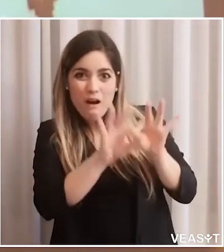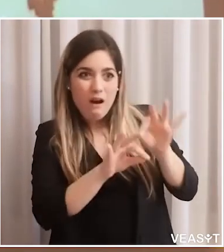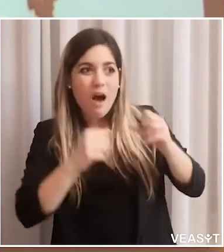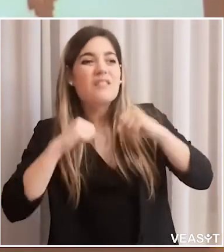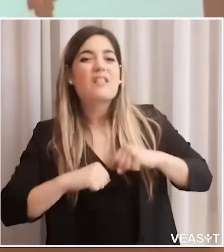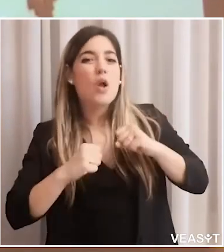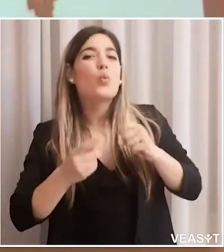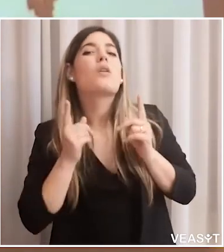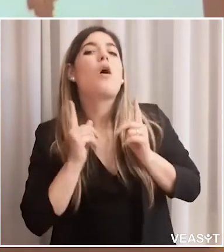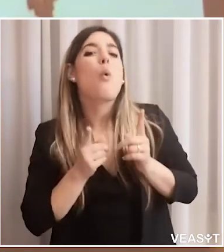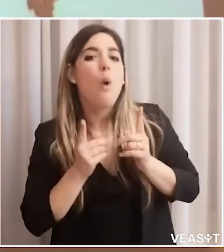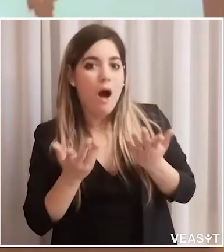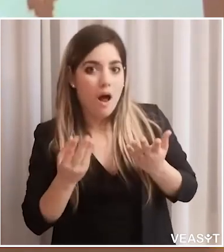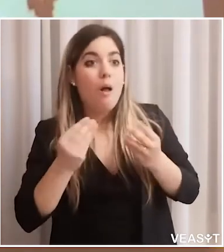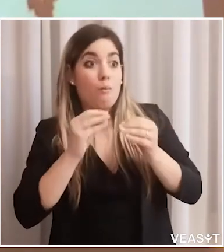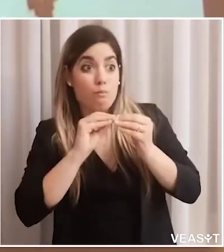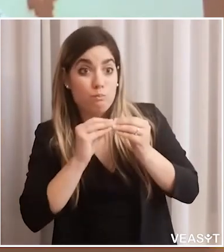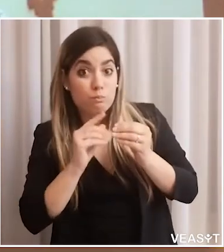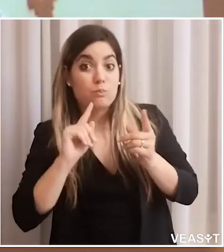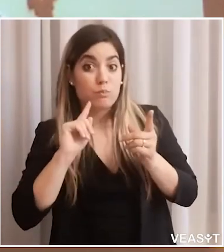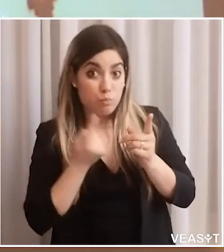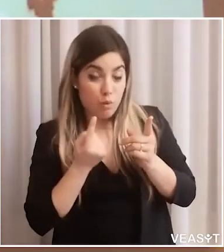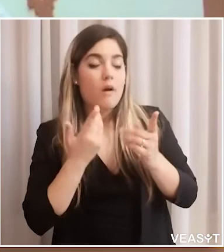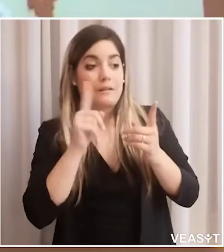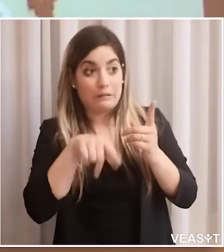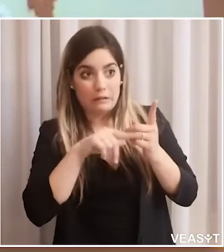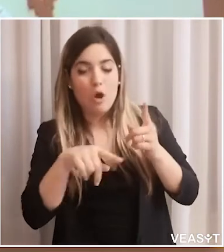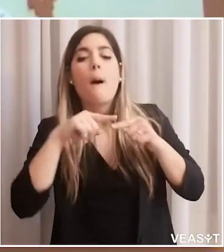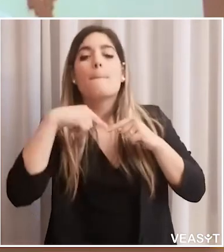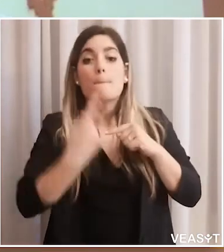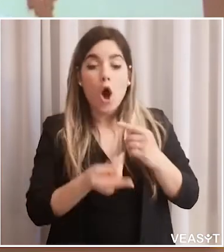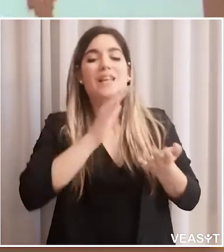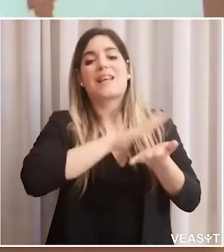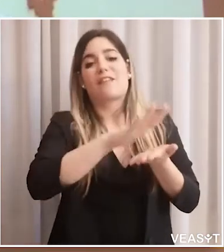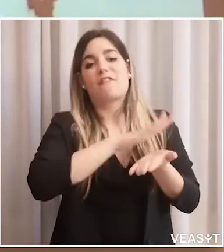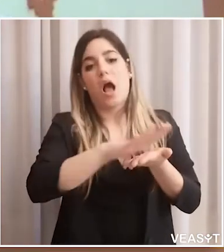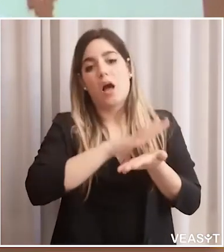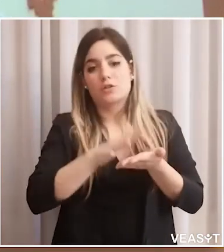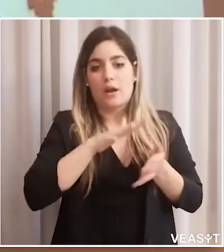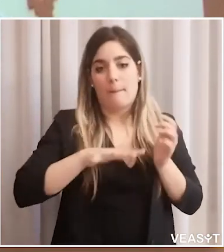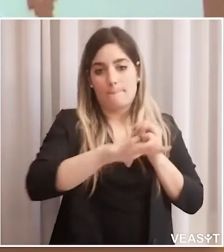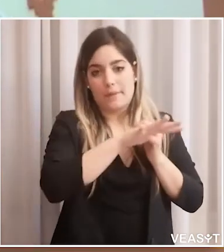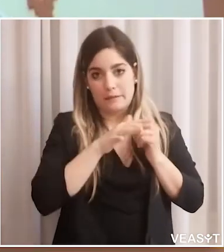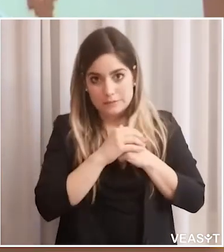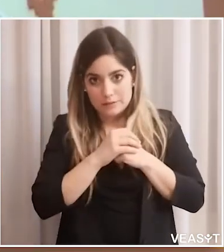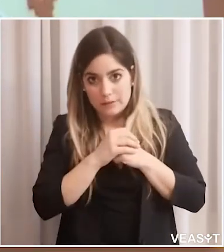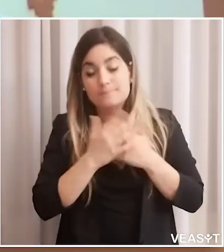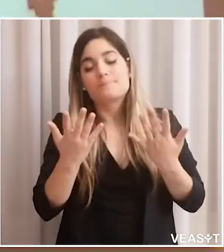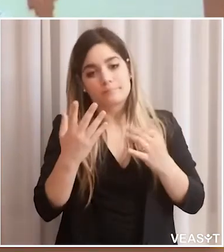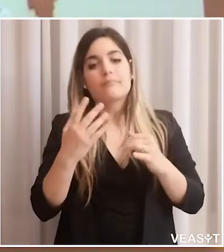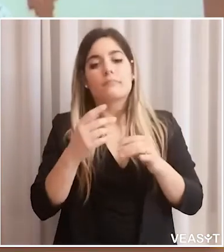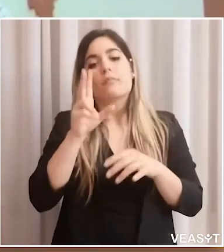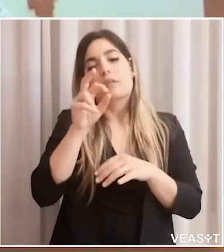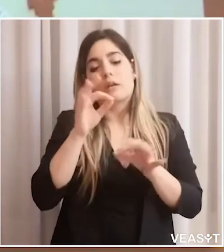valutazione dello stato di salute dei nostri ragazzi e a dei corretti procedure di